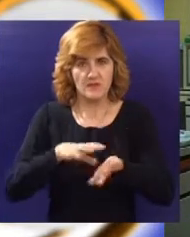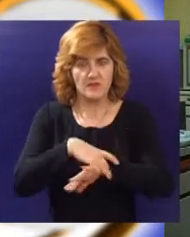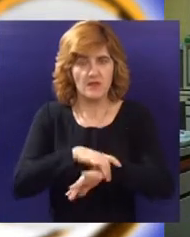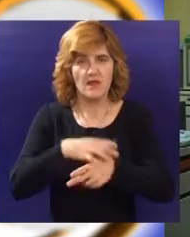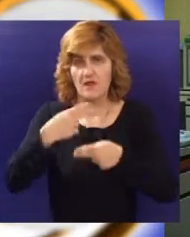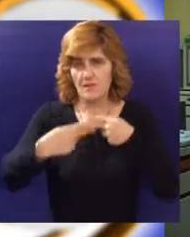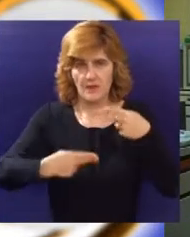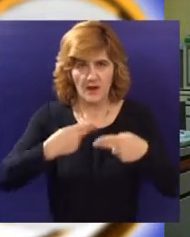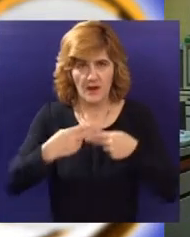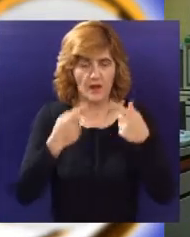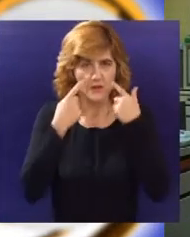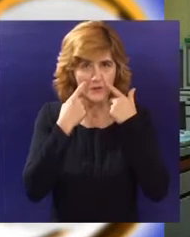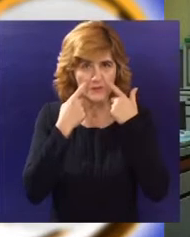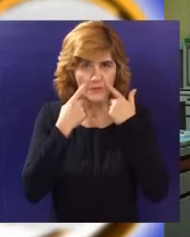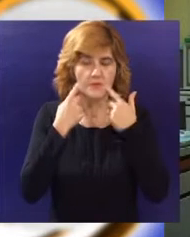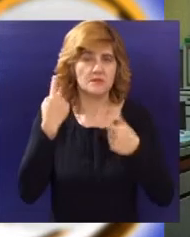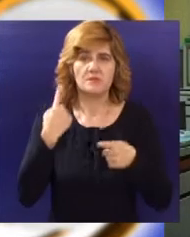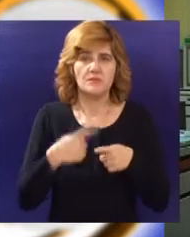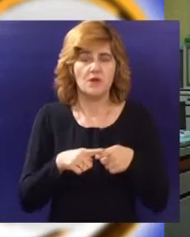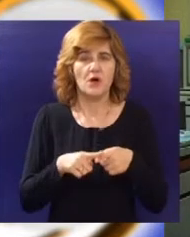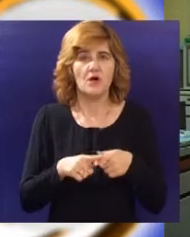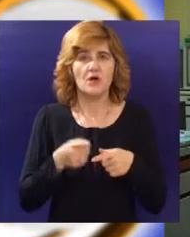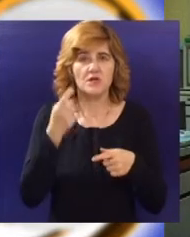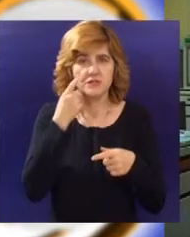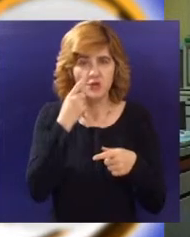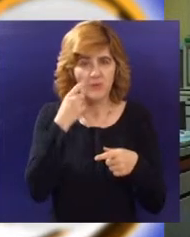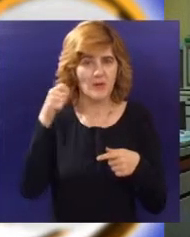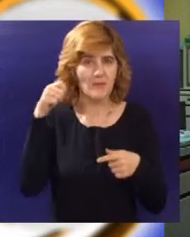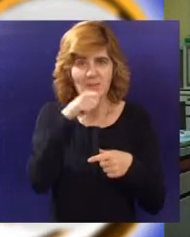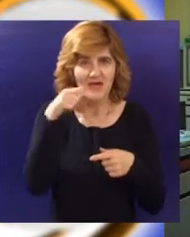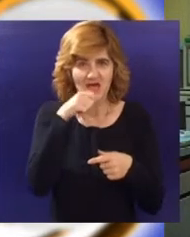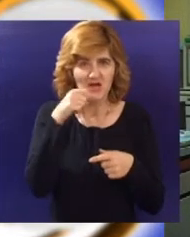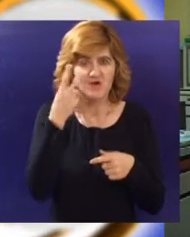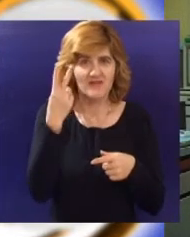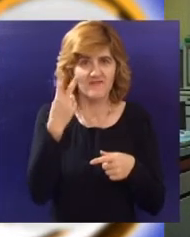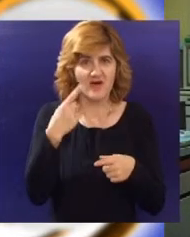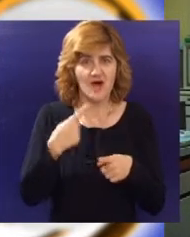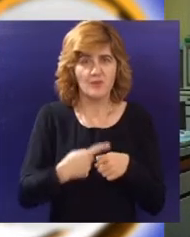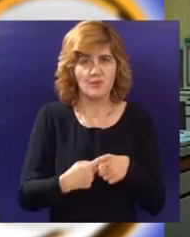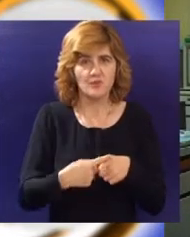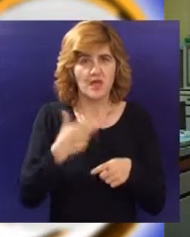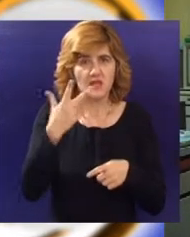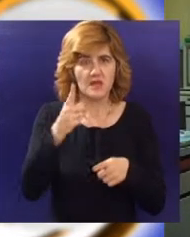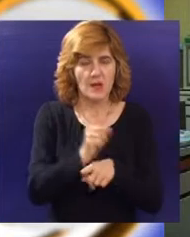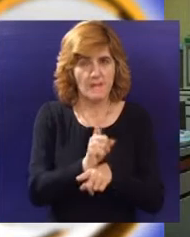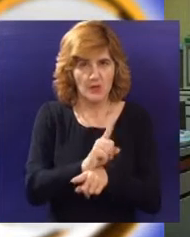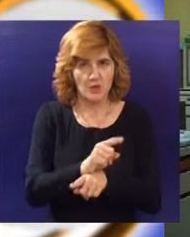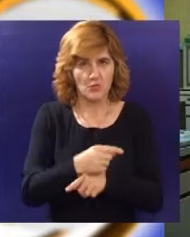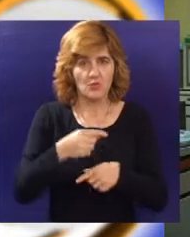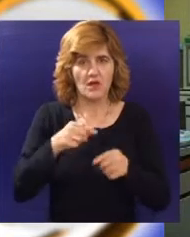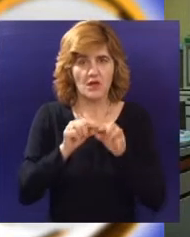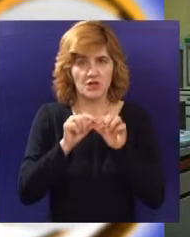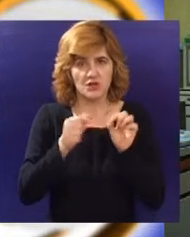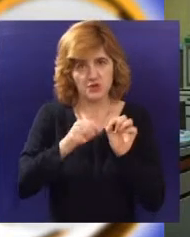stomatološki pregled, da se zubi perju dva puta minimum po tri minuta, da se četkice